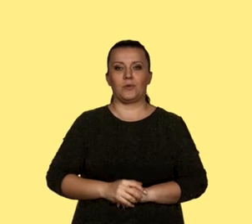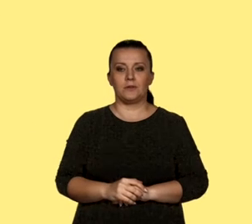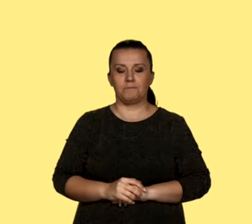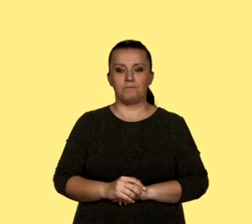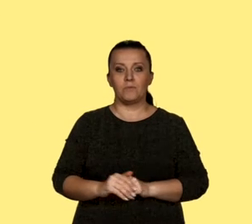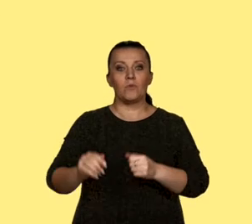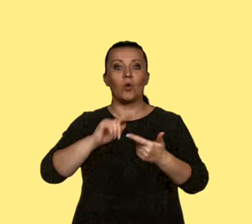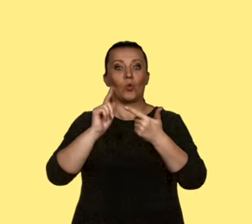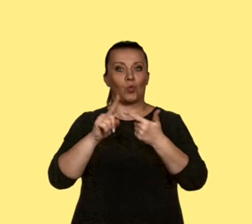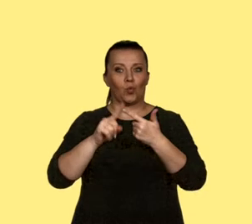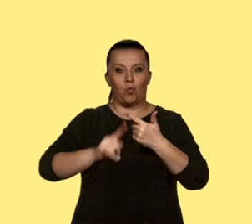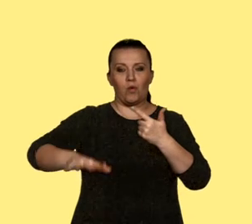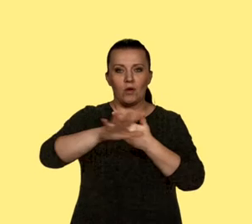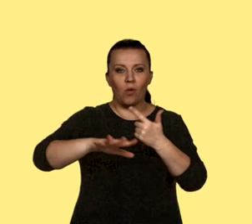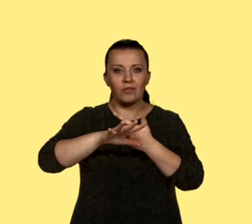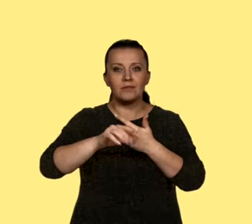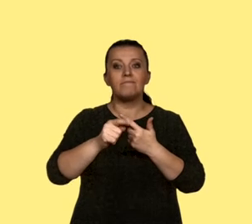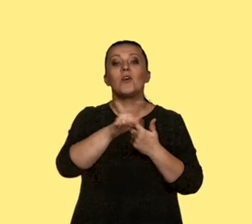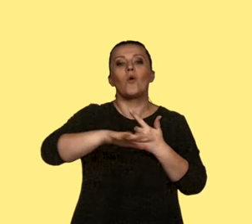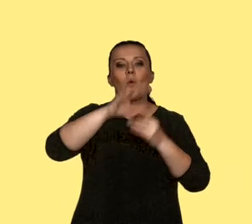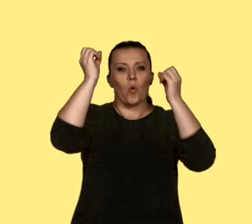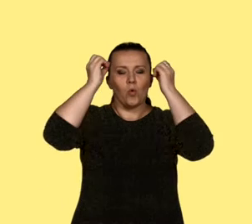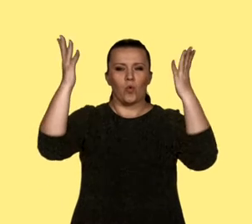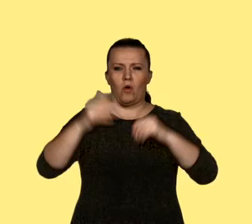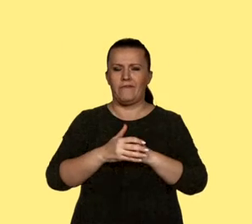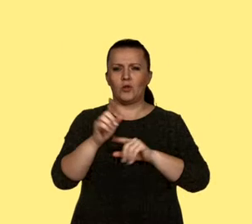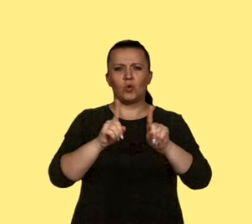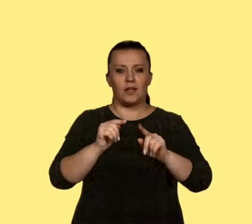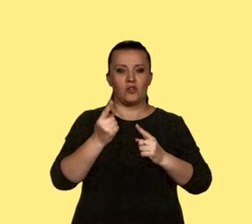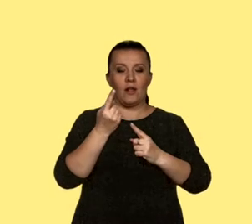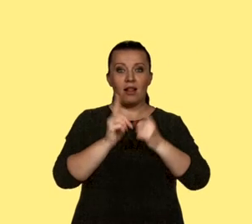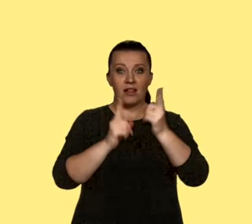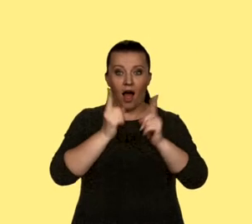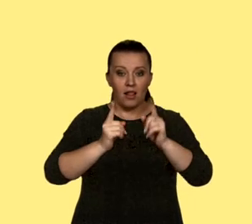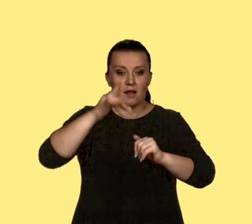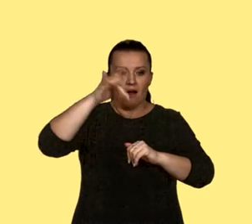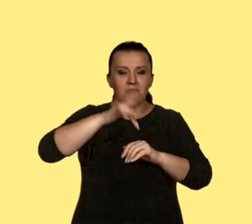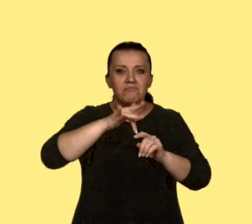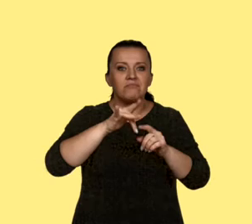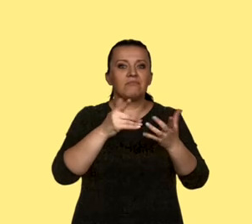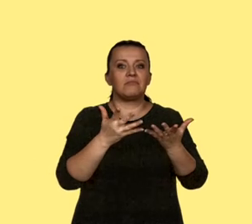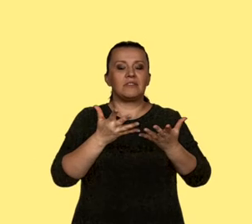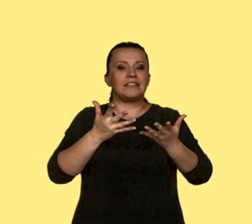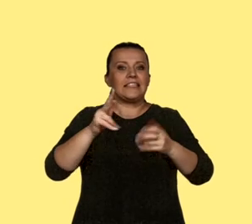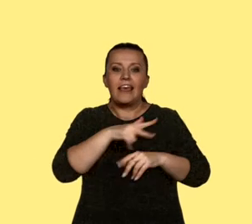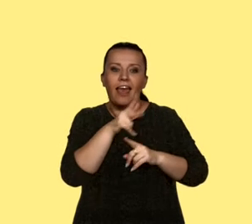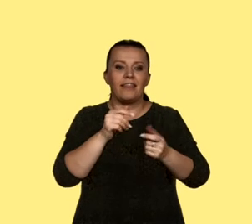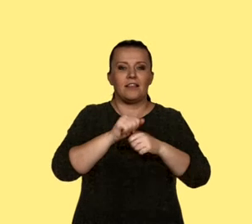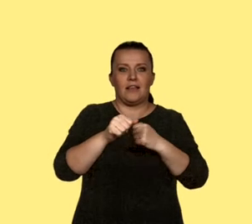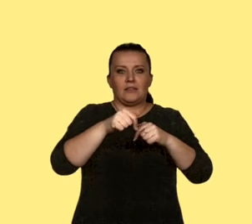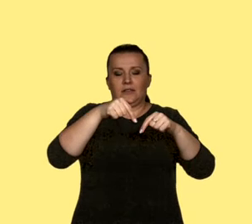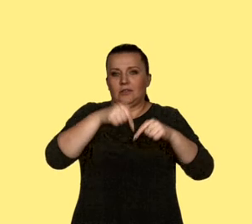kontekst to kontekst kulturowy, czyli w jakim środowisku rozgrywa się takie dzieło jak lalka.